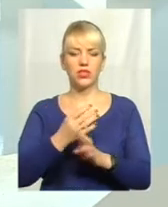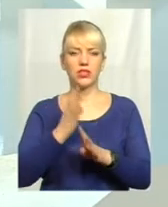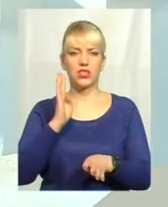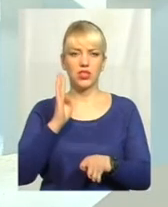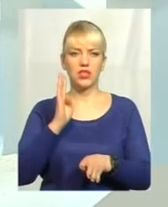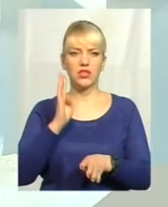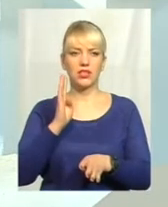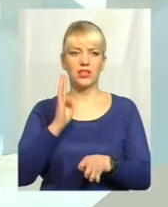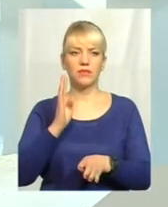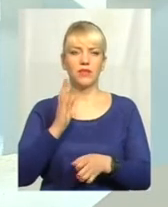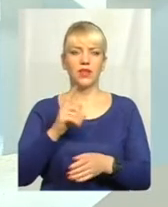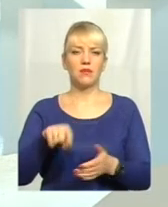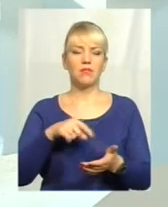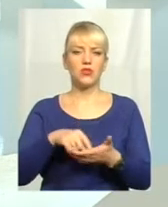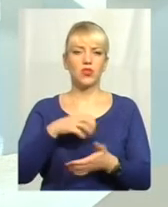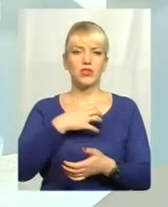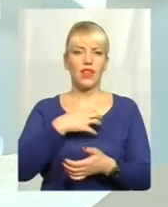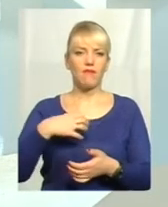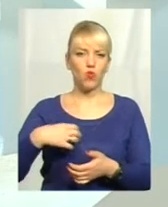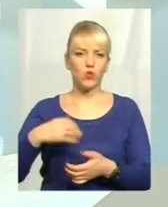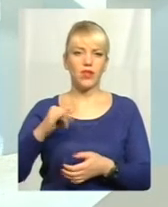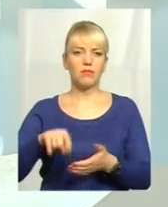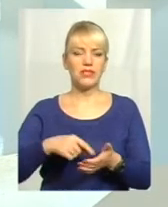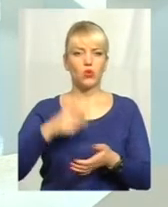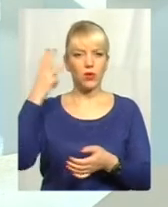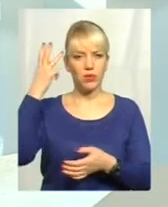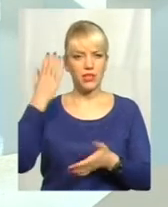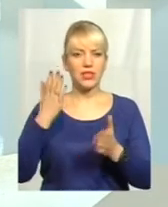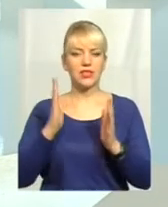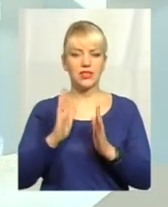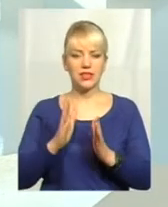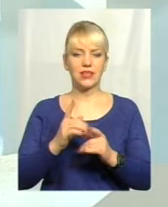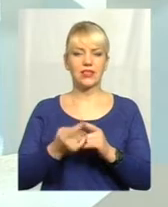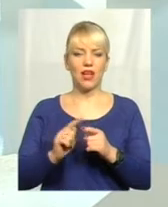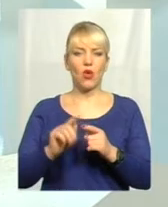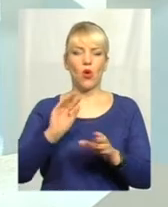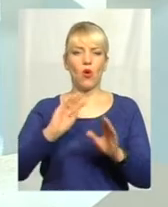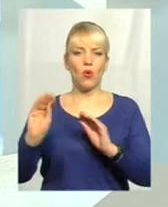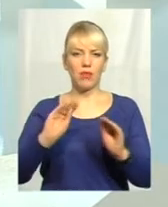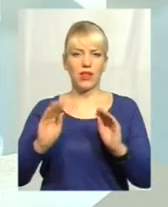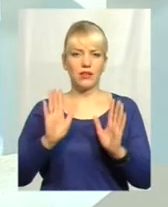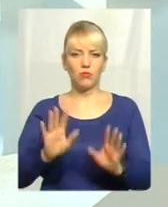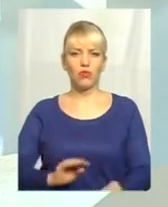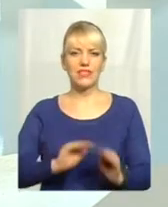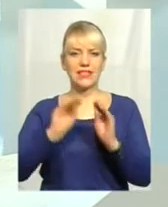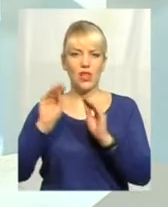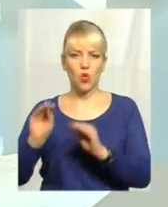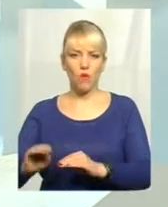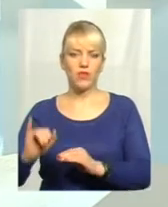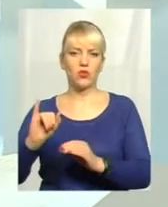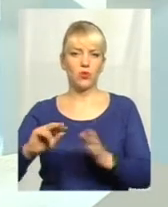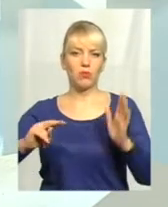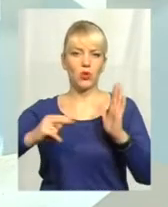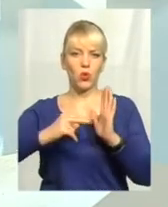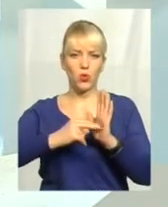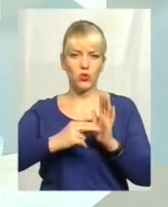не помиляюся, йде місто Славута і місто Хмельницький. Тобто, як тільки це обладнання буде відповідно встановлене і підключене, будуть